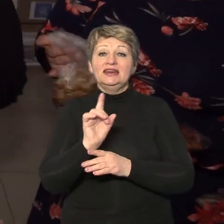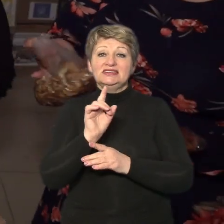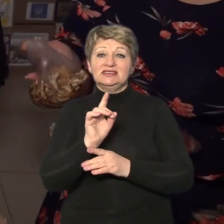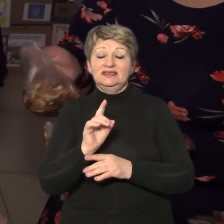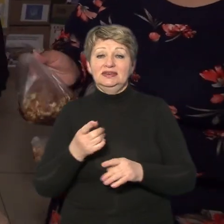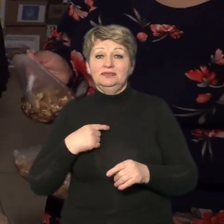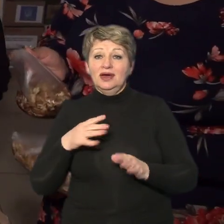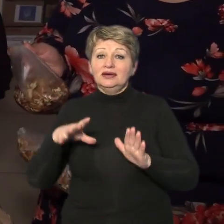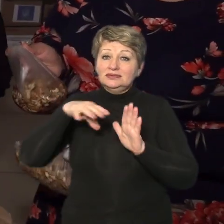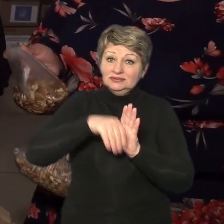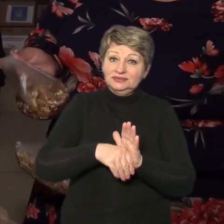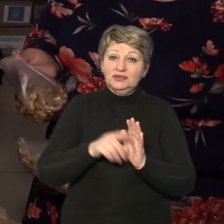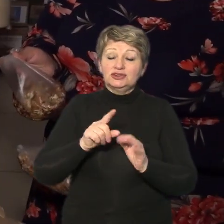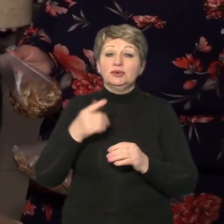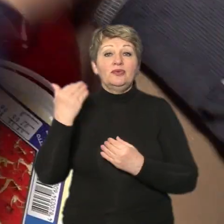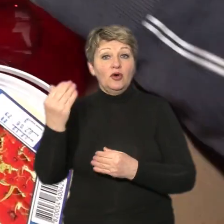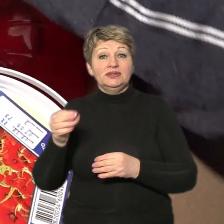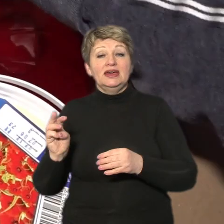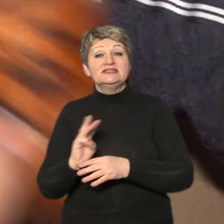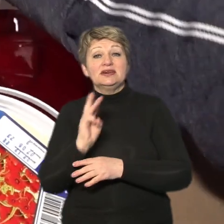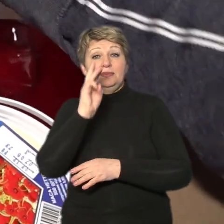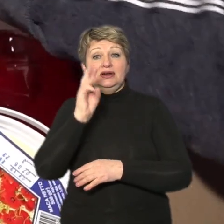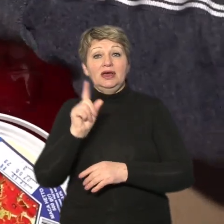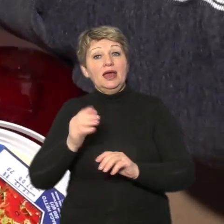вогника свого тепла хочемо передати їм